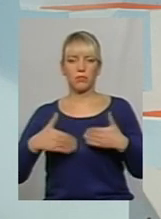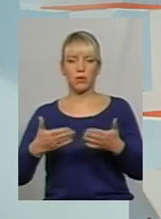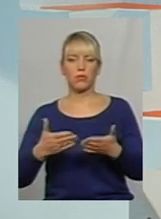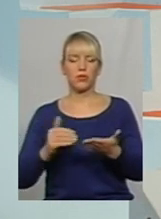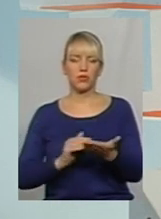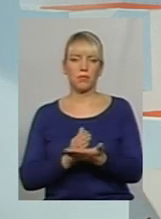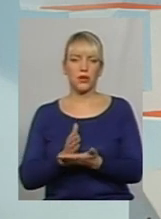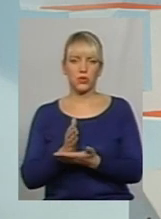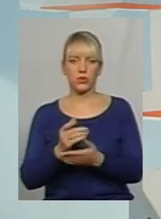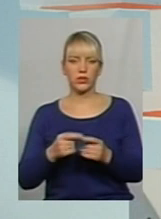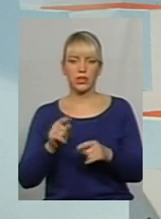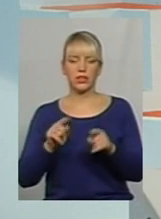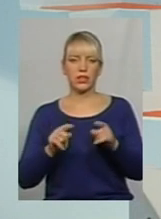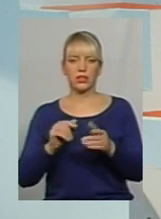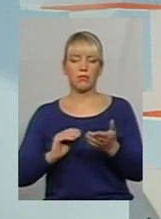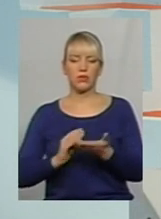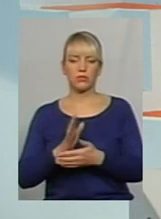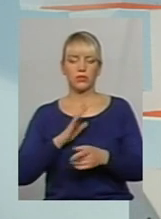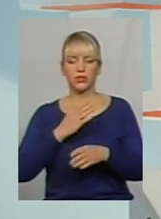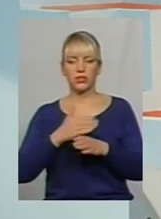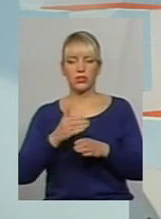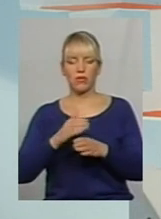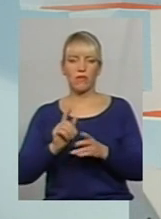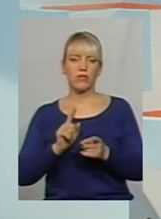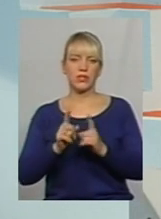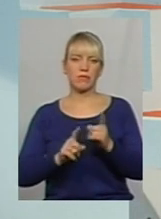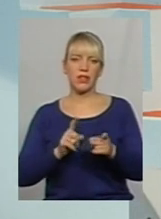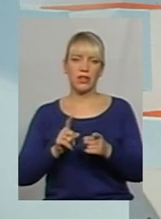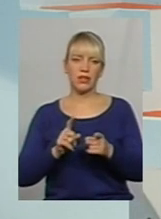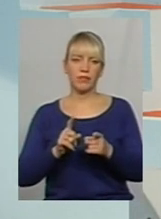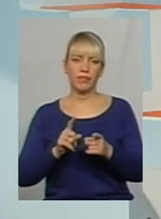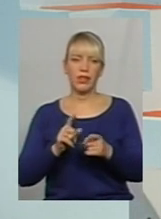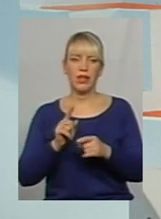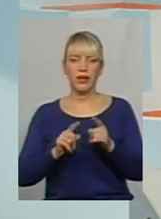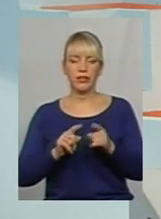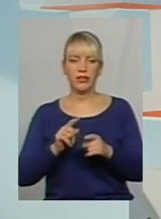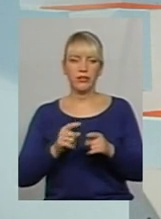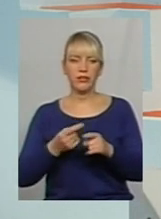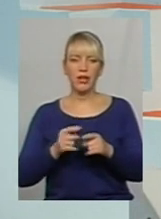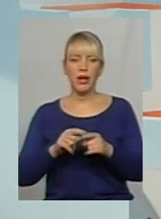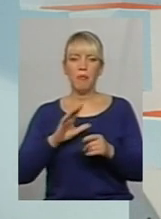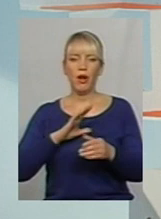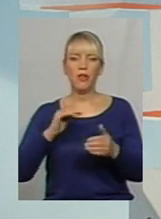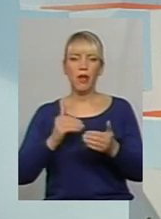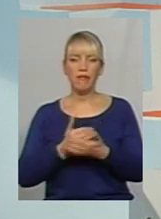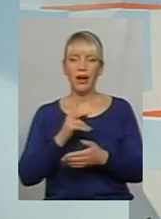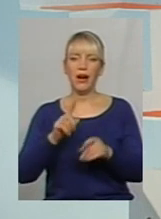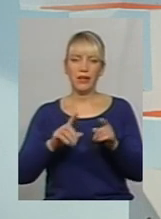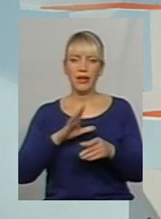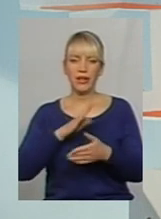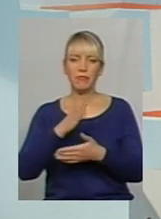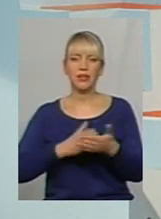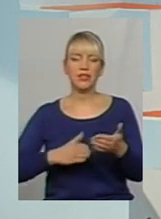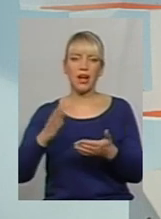маршрути, деякі маршрути були частково змінені, деякі маршрути були нові і деякі були скасовані.